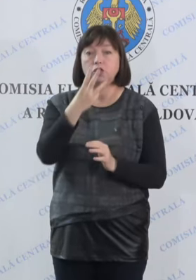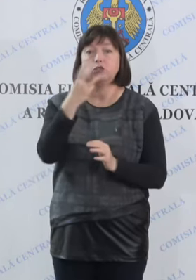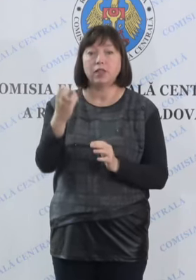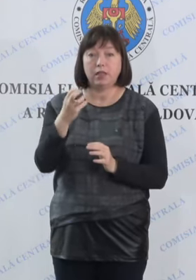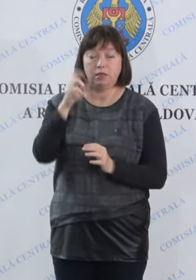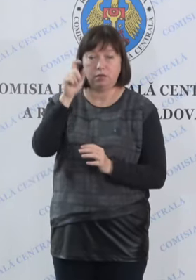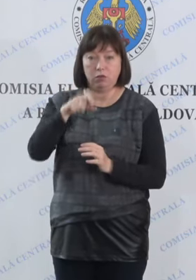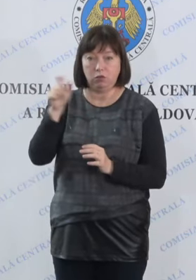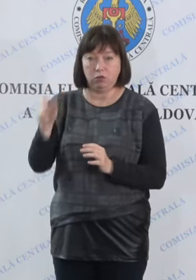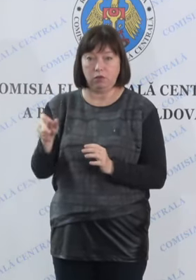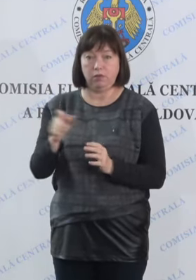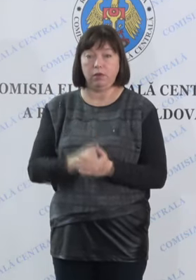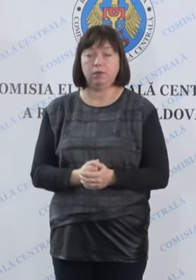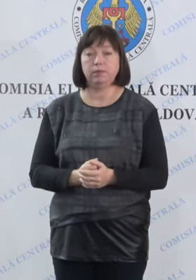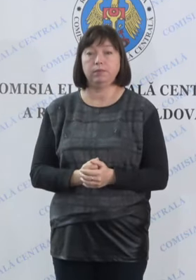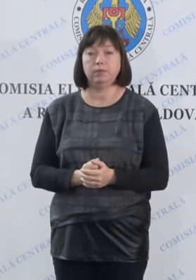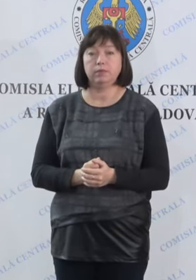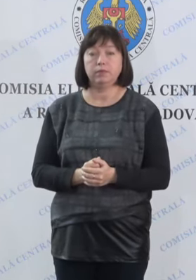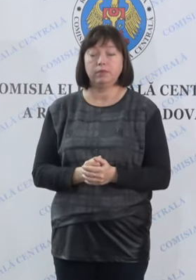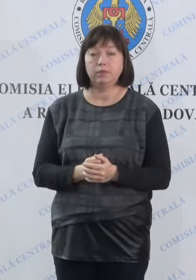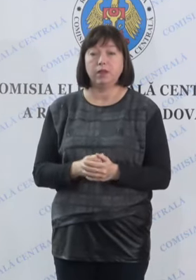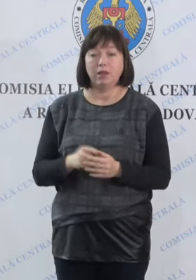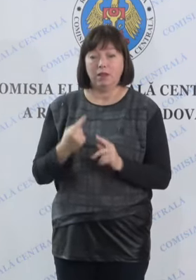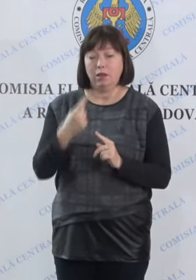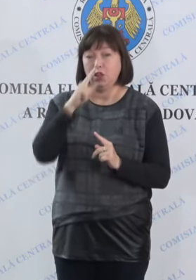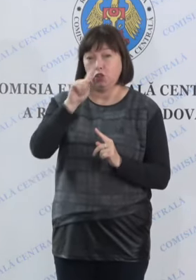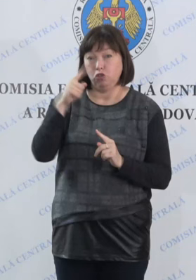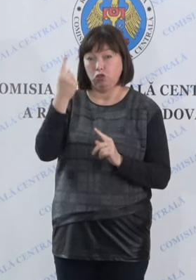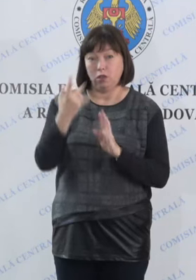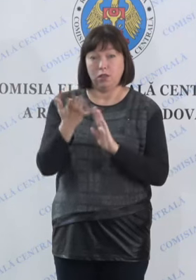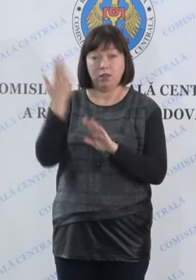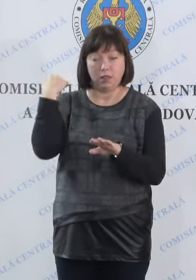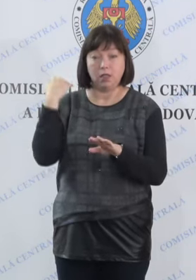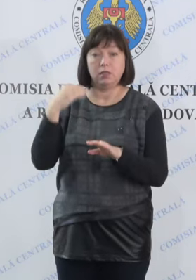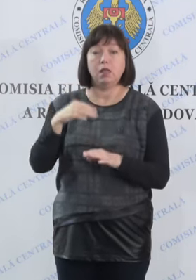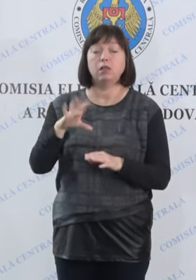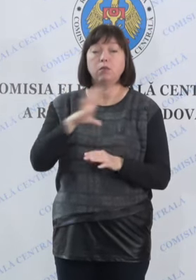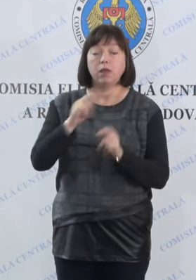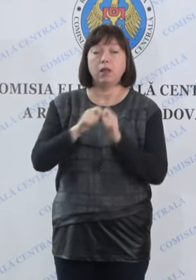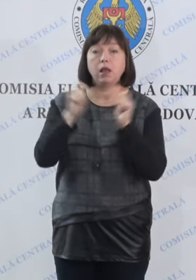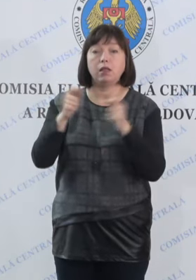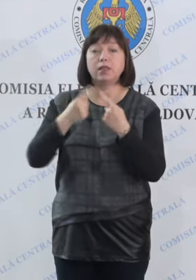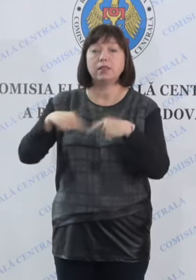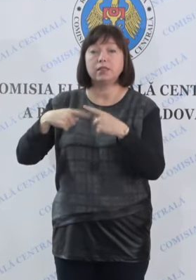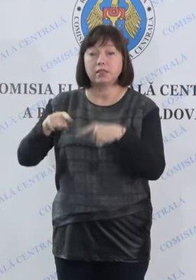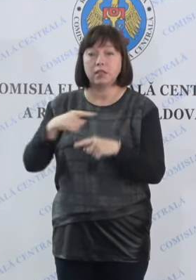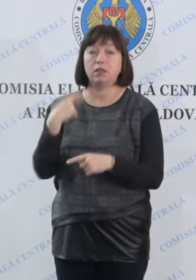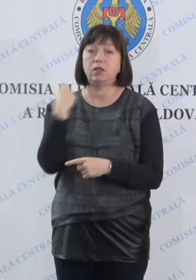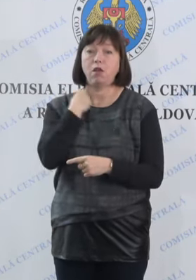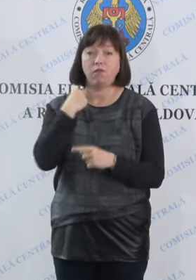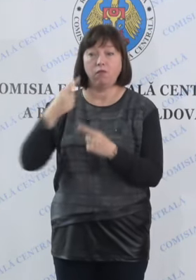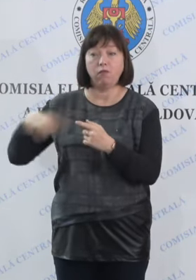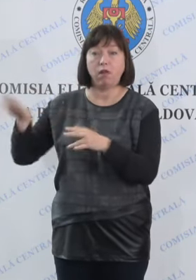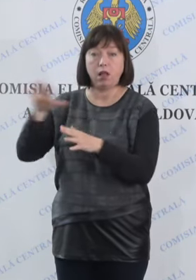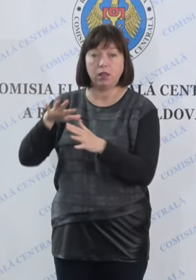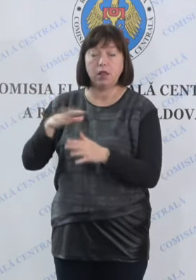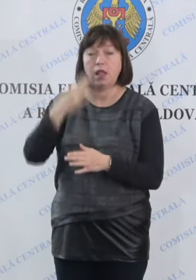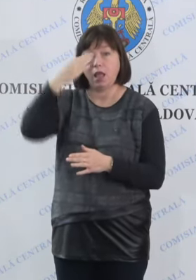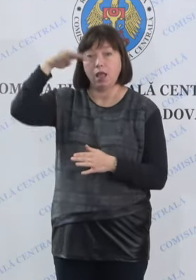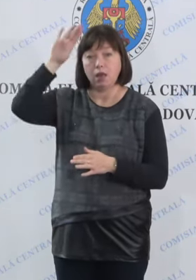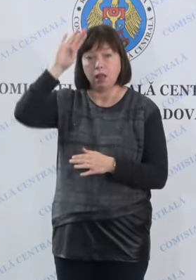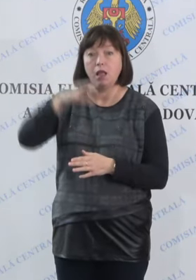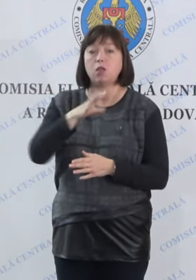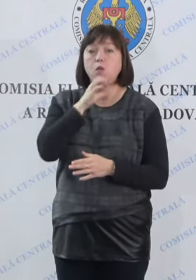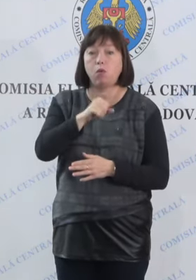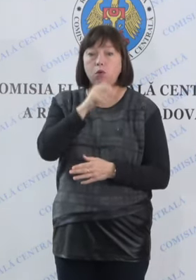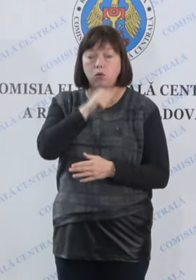de alegători. În urmă cu o oră au fost deschise și secțiile de votare din Marea Britanie, Irlanda și